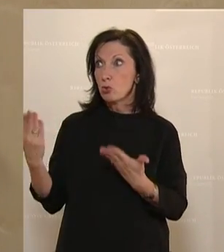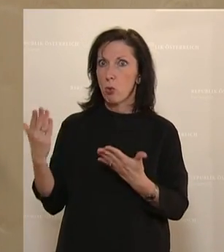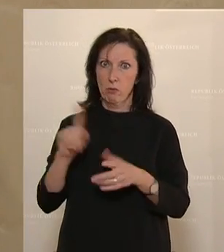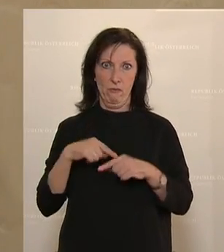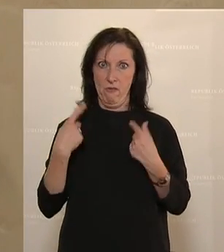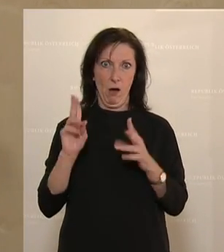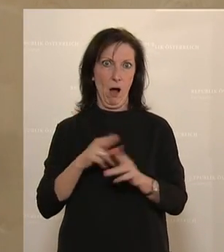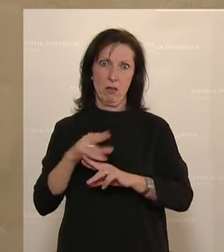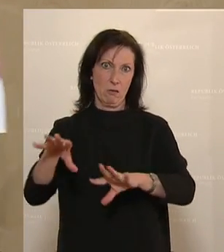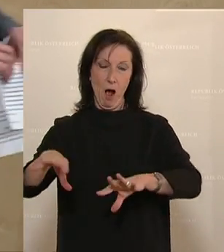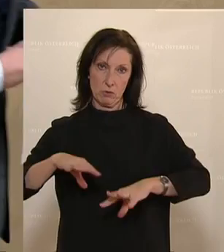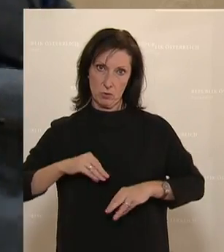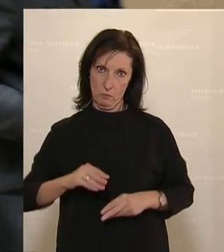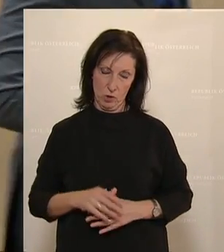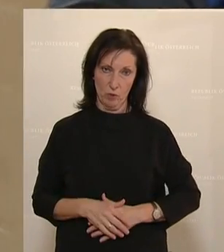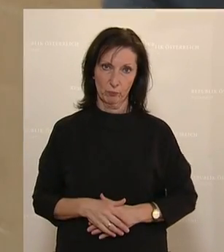nicht mittragen.